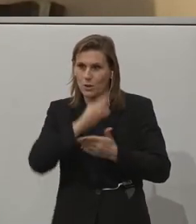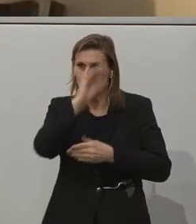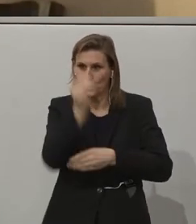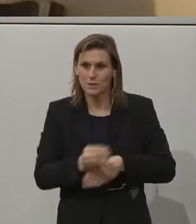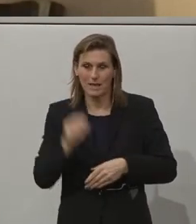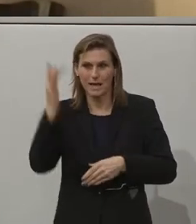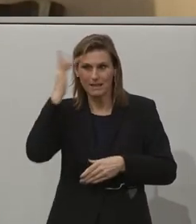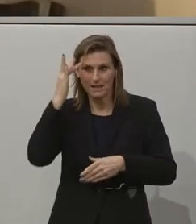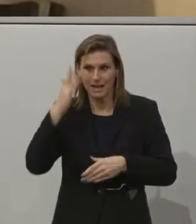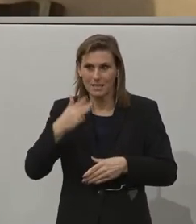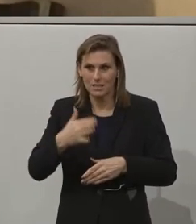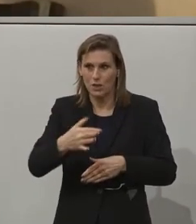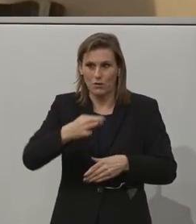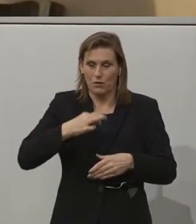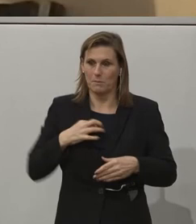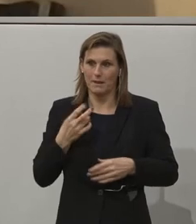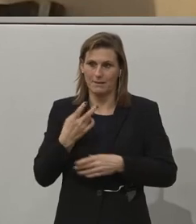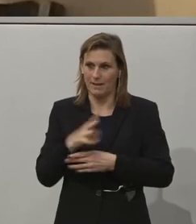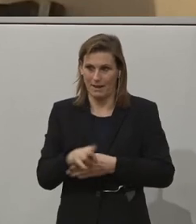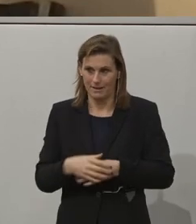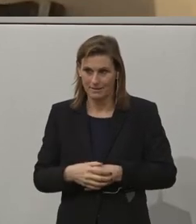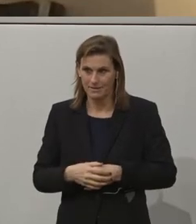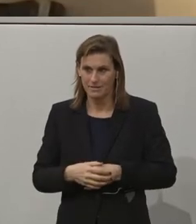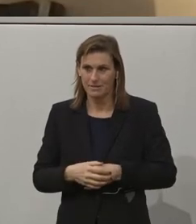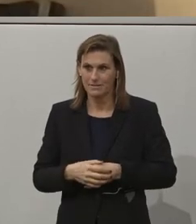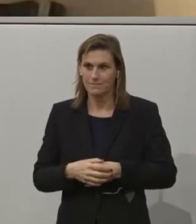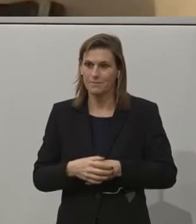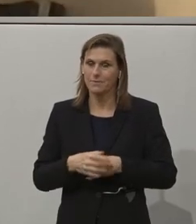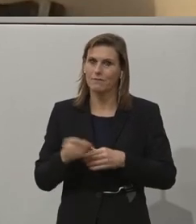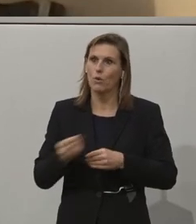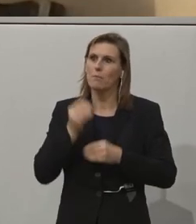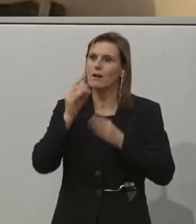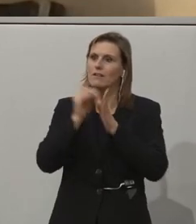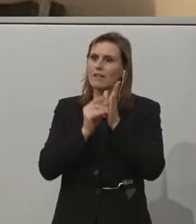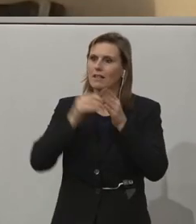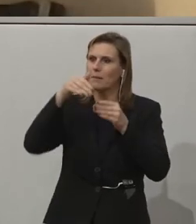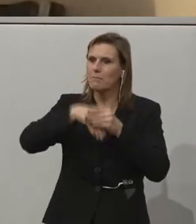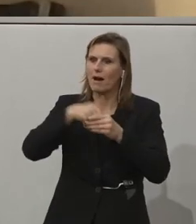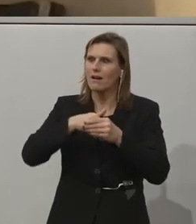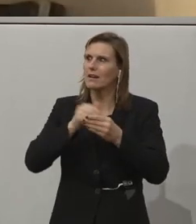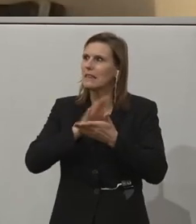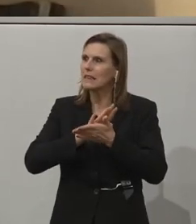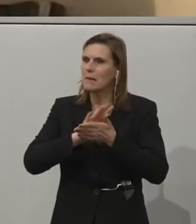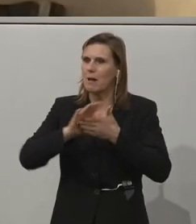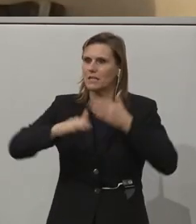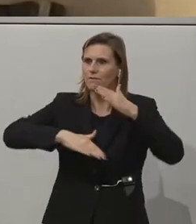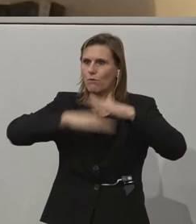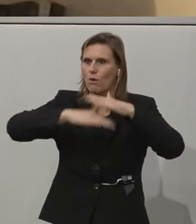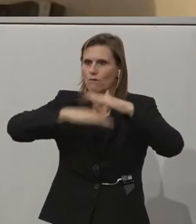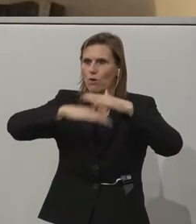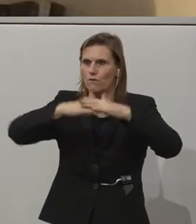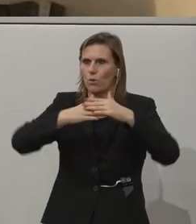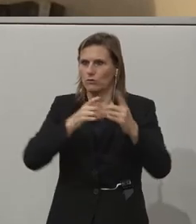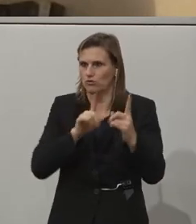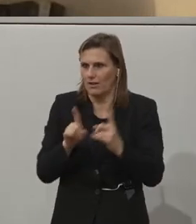still will outweigh the importance of those at the center, those that are